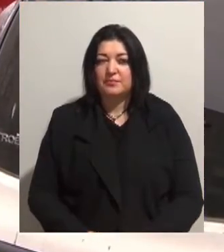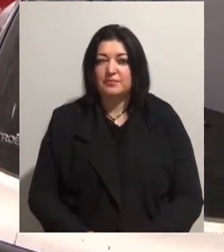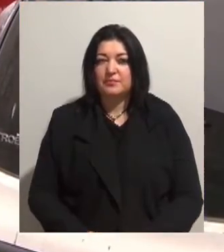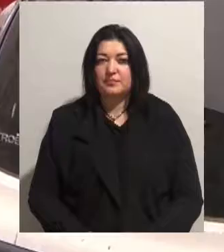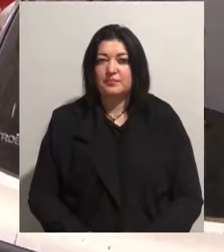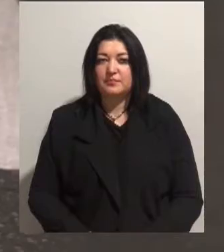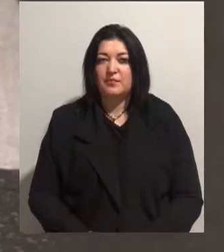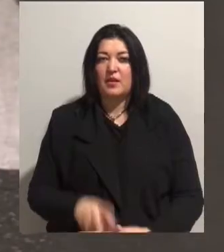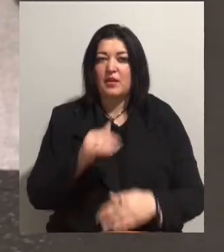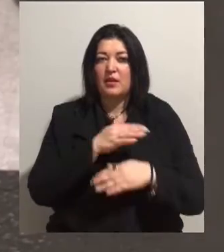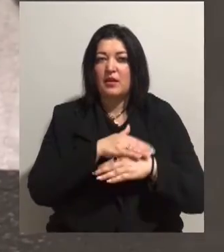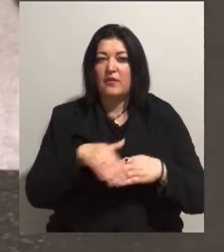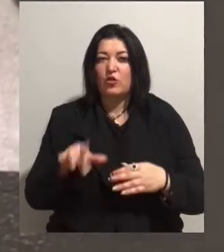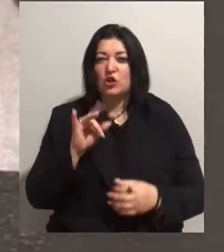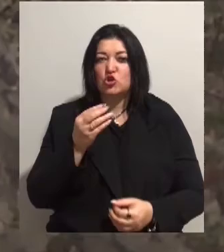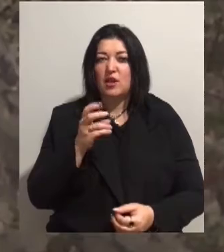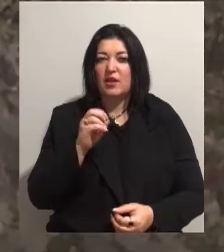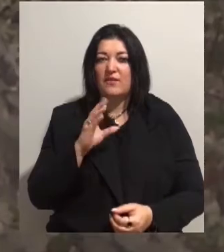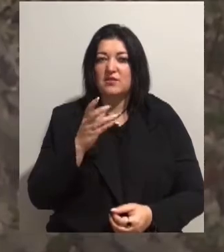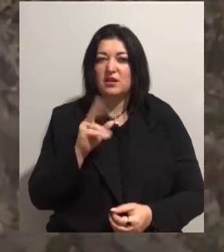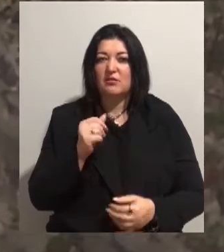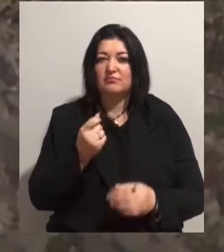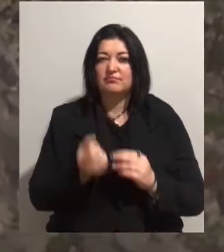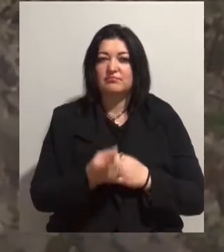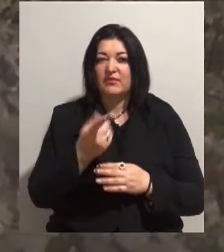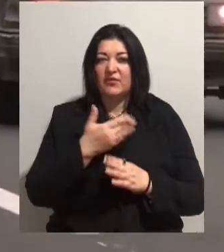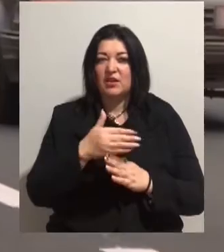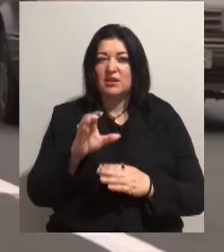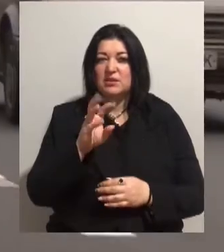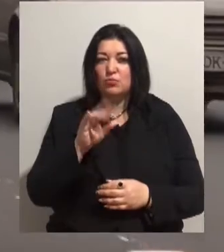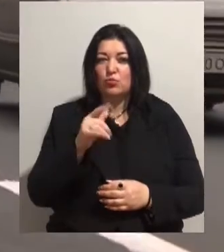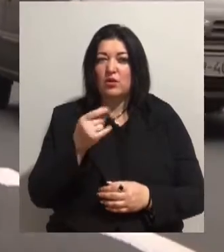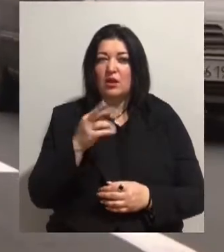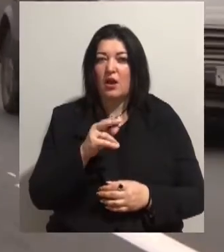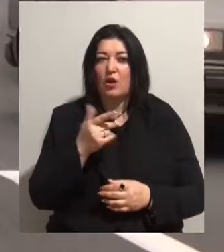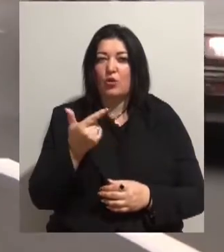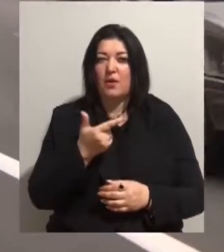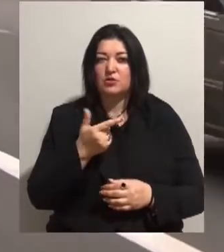На вулиці Рішельєвська з'явилася виділена смуга для громадського транспорту.